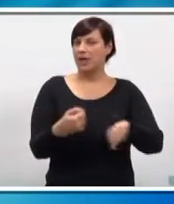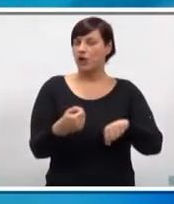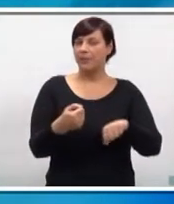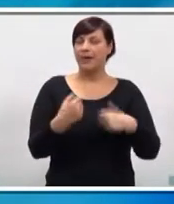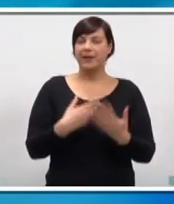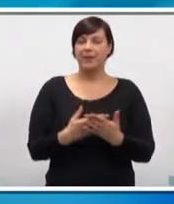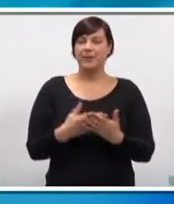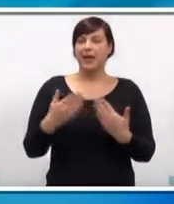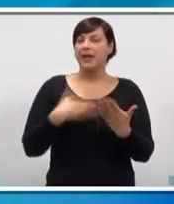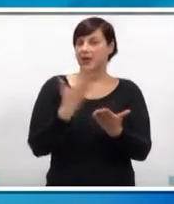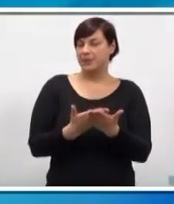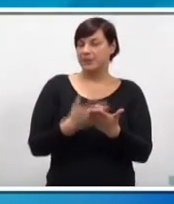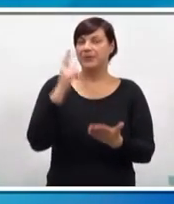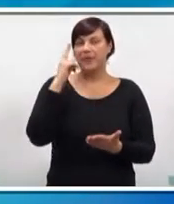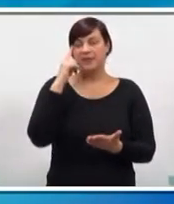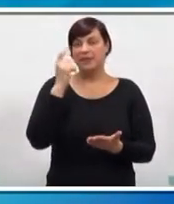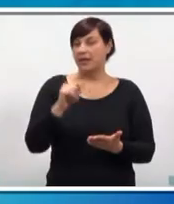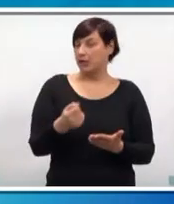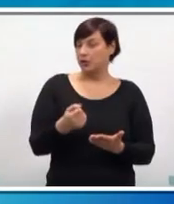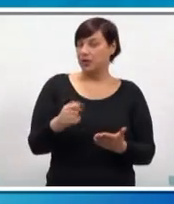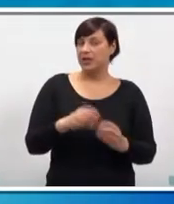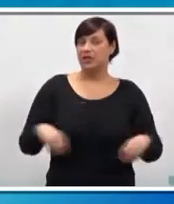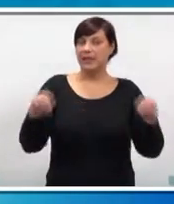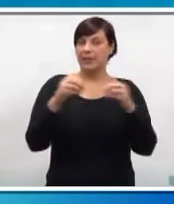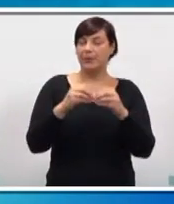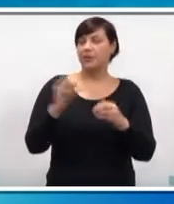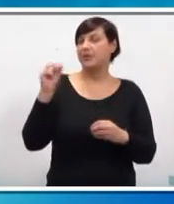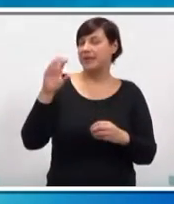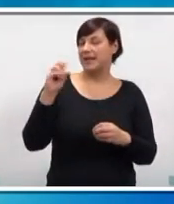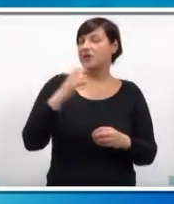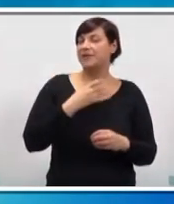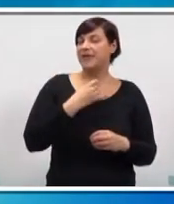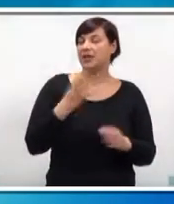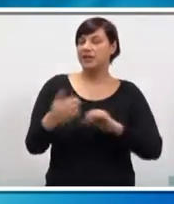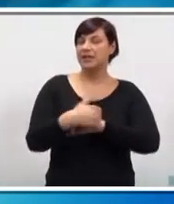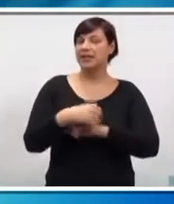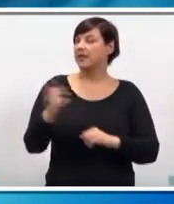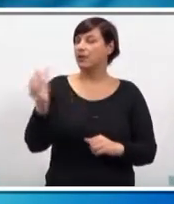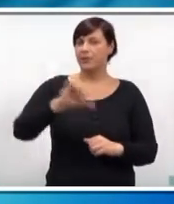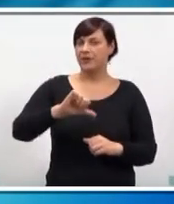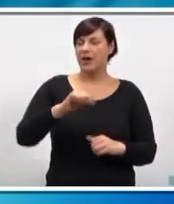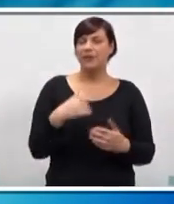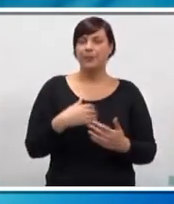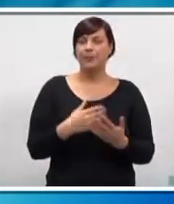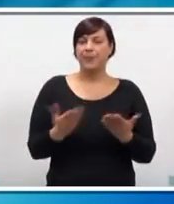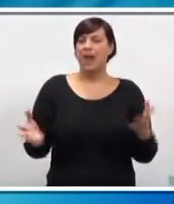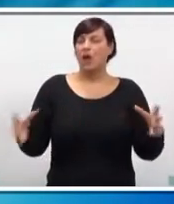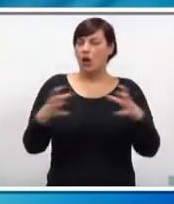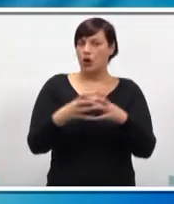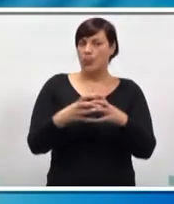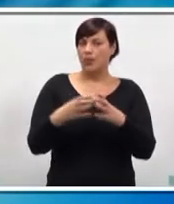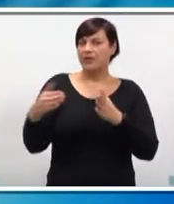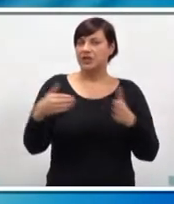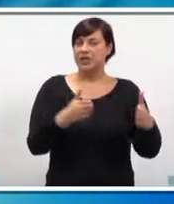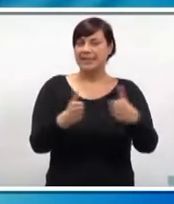Srđu. Iako bi se po dozvoli dala zaključiti kako cijelokupan projekt dobije zeleno svjetlo, iz grade to upavrgavaju. Građevinska dozvola obuhvaća